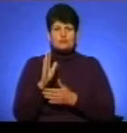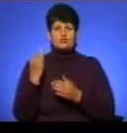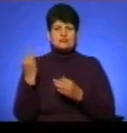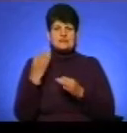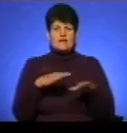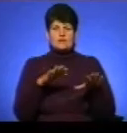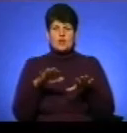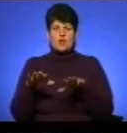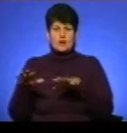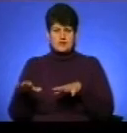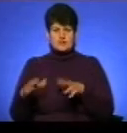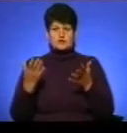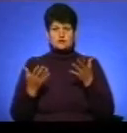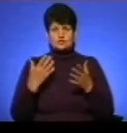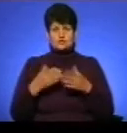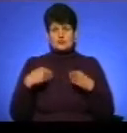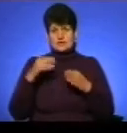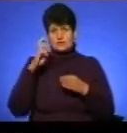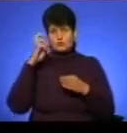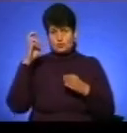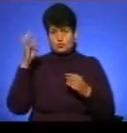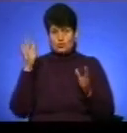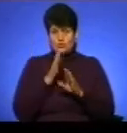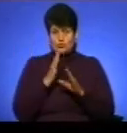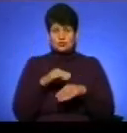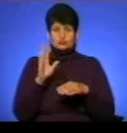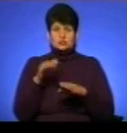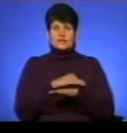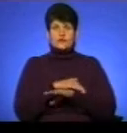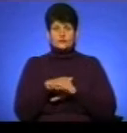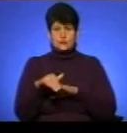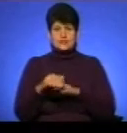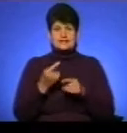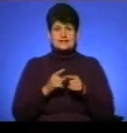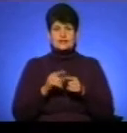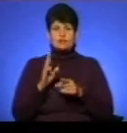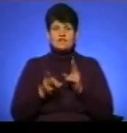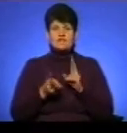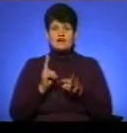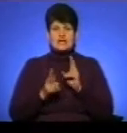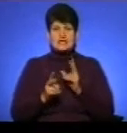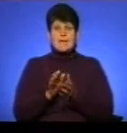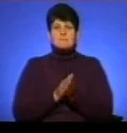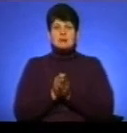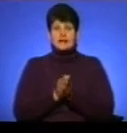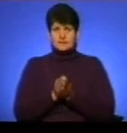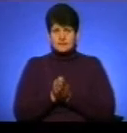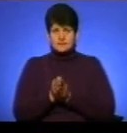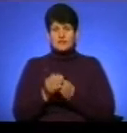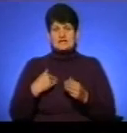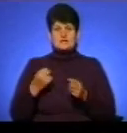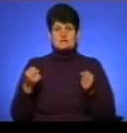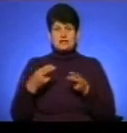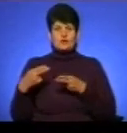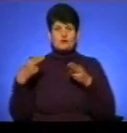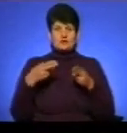локації. Якщо дасть Бог погоди, то будуть на вулиці. Це буде варіння натурального мила. До нас спеціально їде